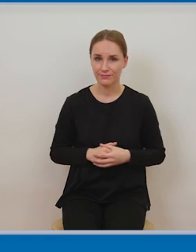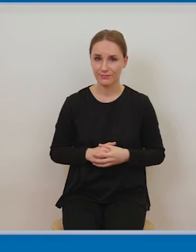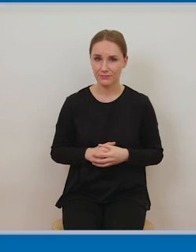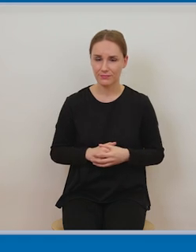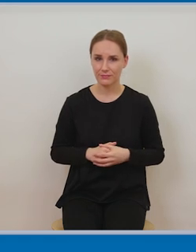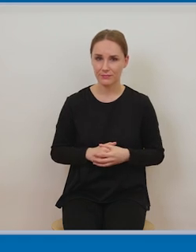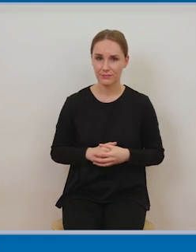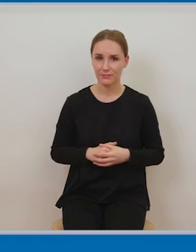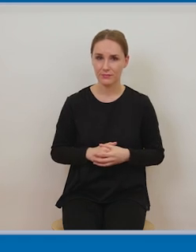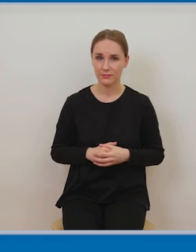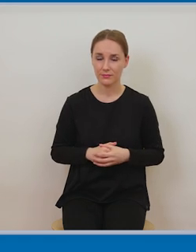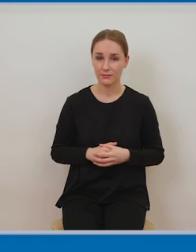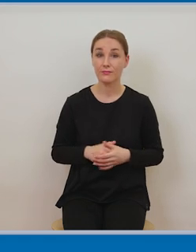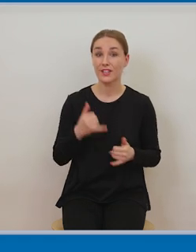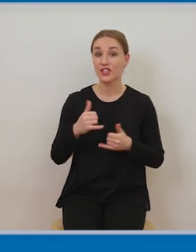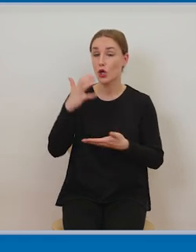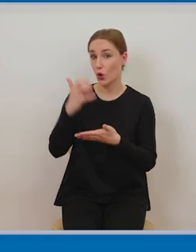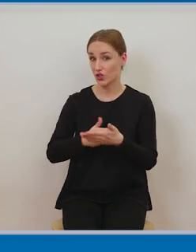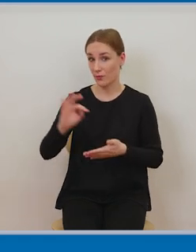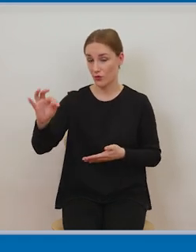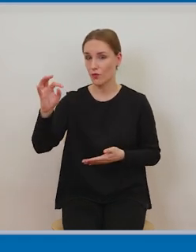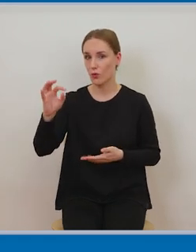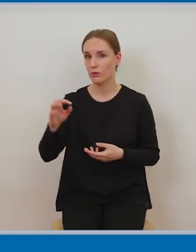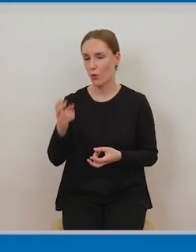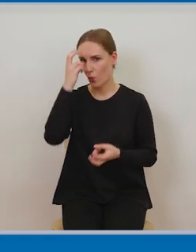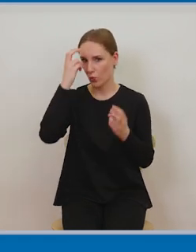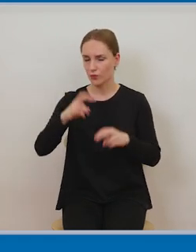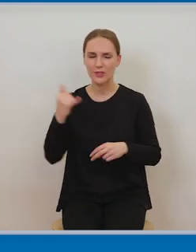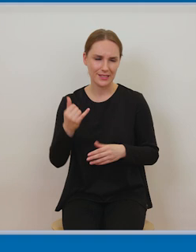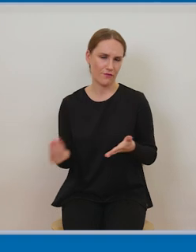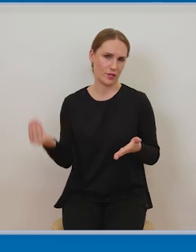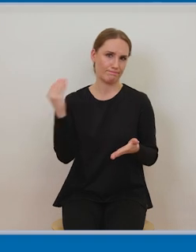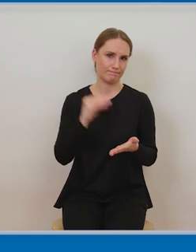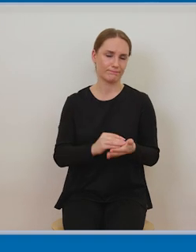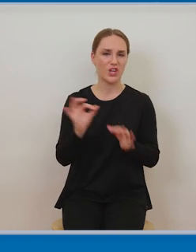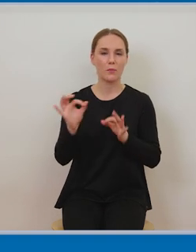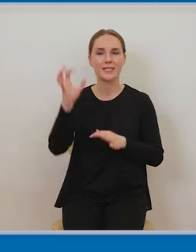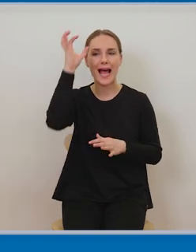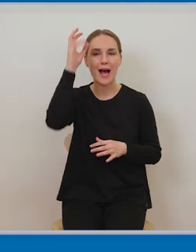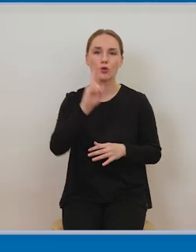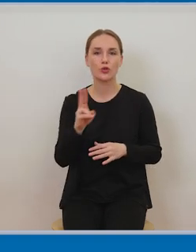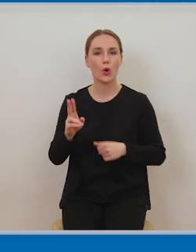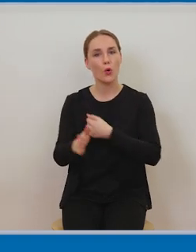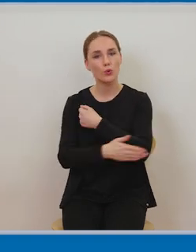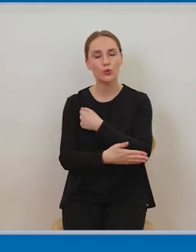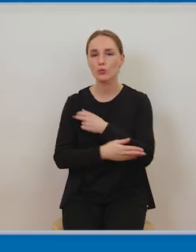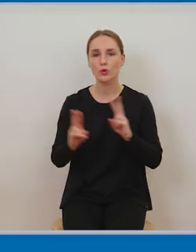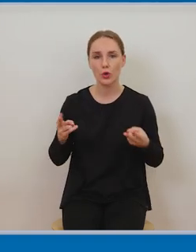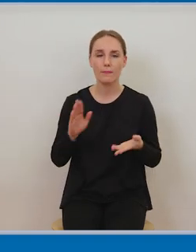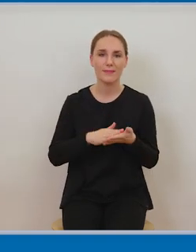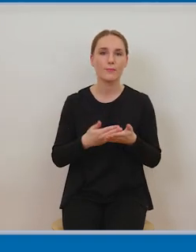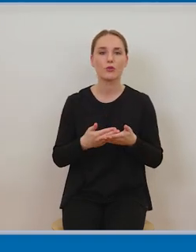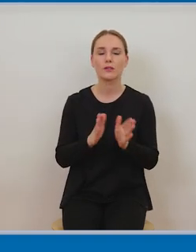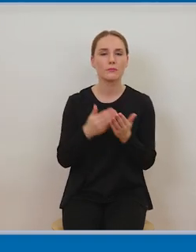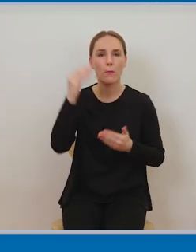opublikowane w książkach, podajemy tytuł książki, datę wydania. W przypadku utworów, które są dostępne w internecie, podajemy